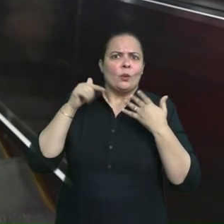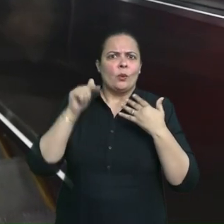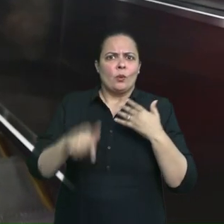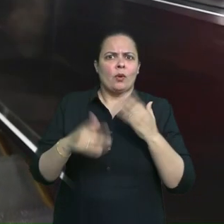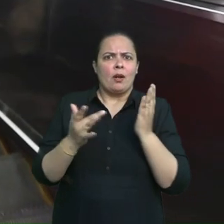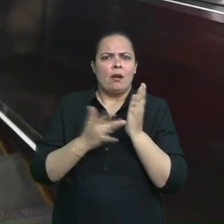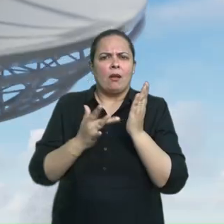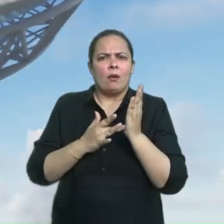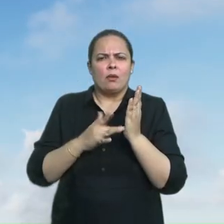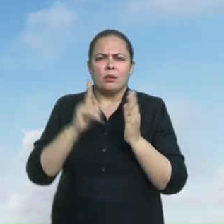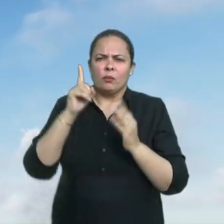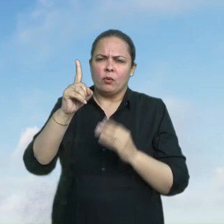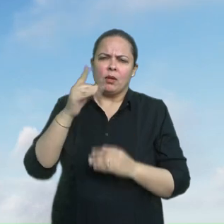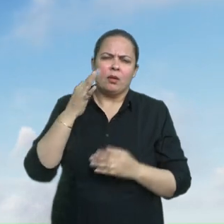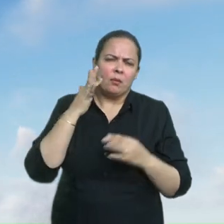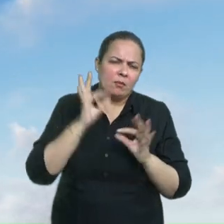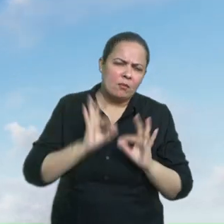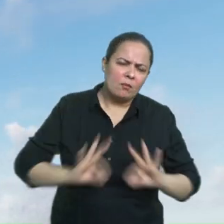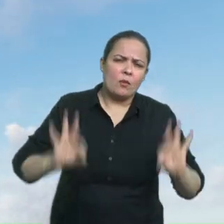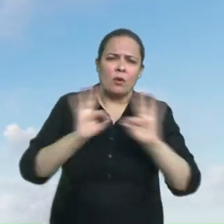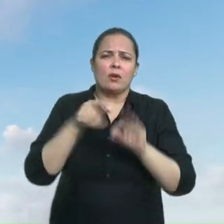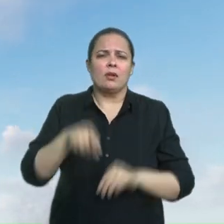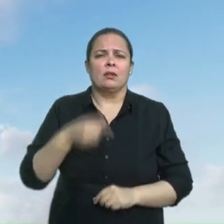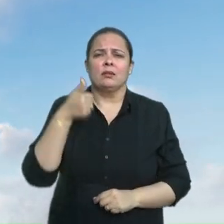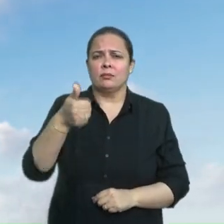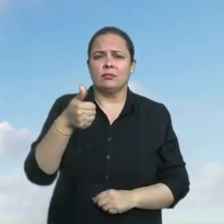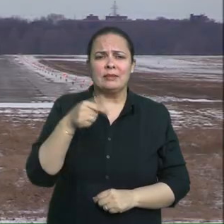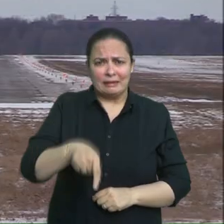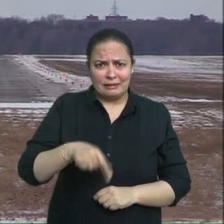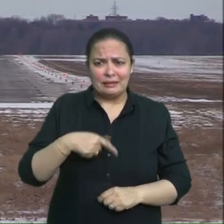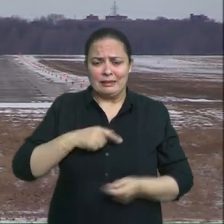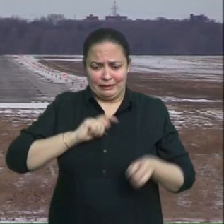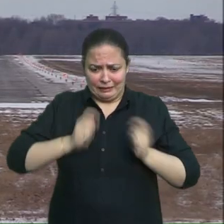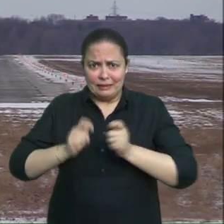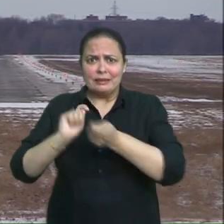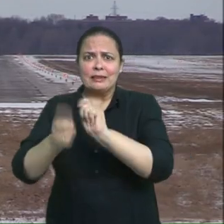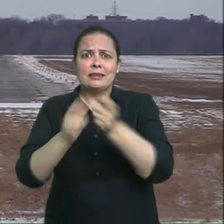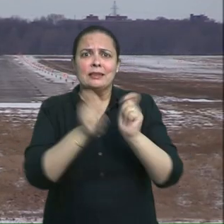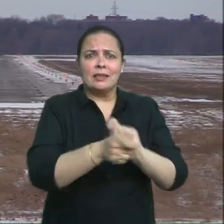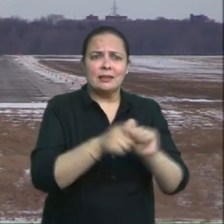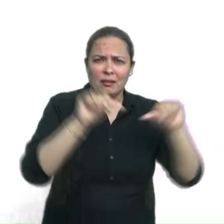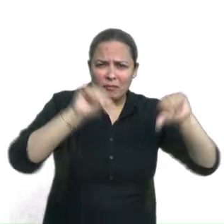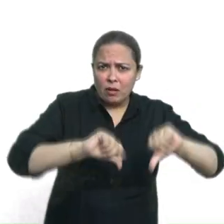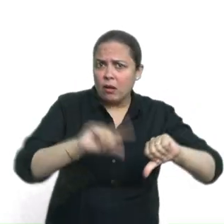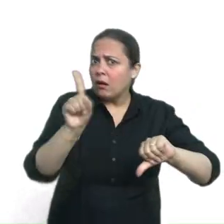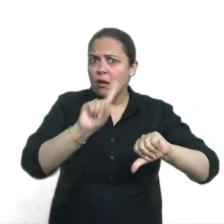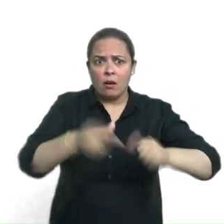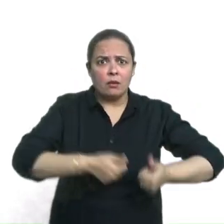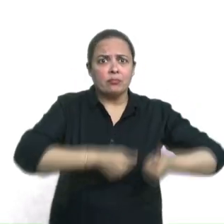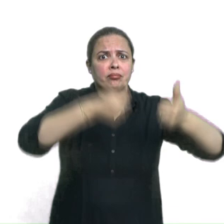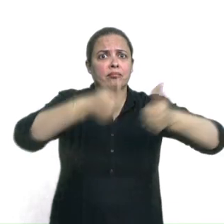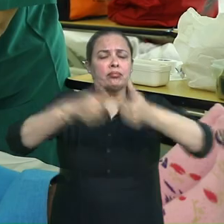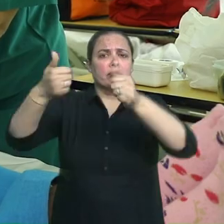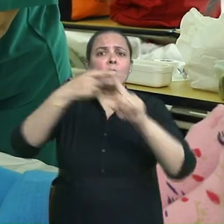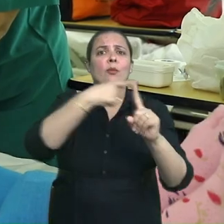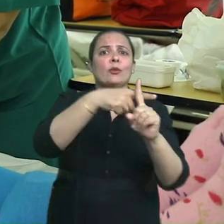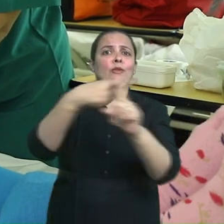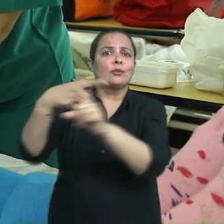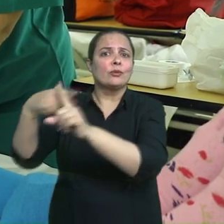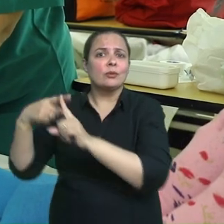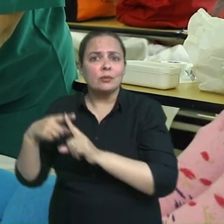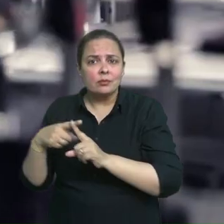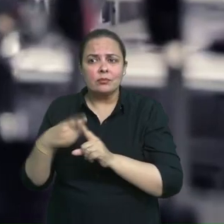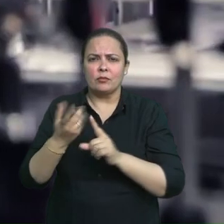नमस्कार संप्रेशन और संचार से लेकर बेहतर परिवहन, सुरक्षा और स्वास्त